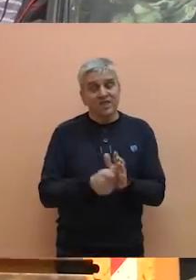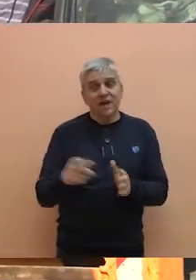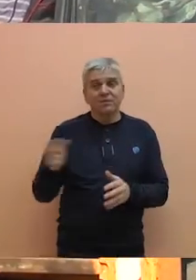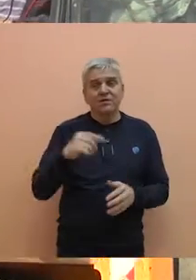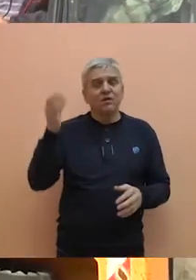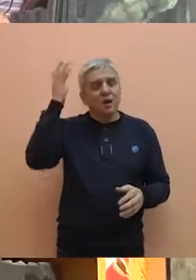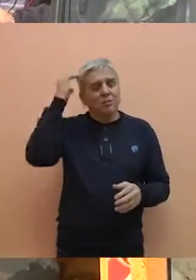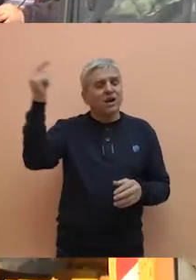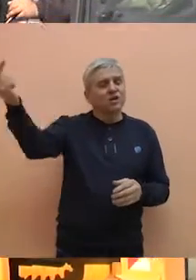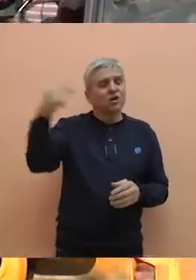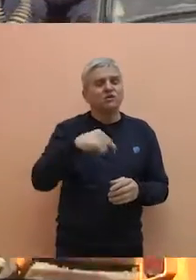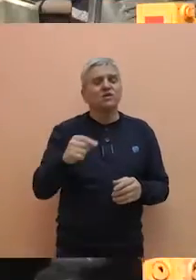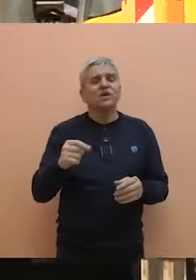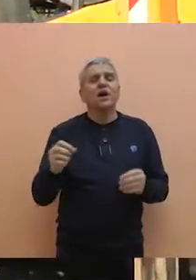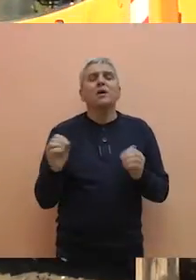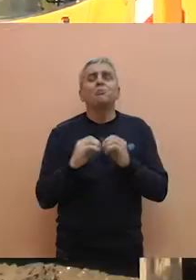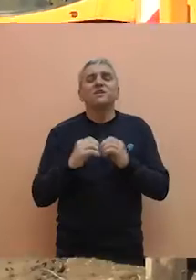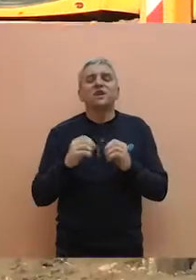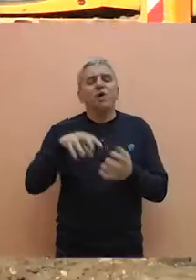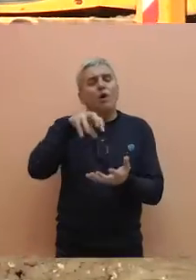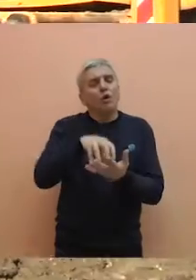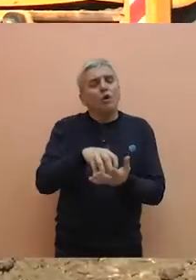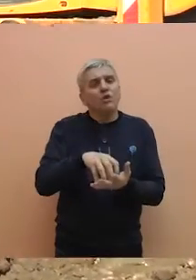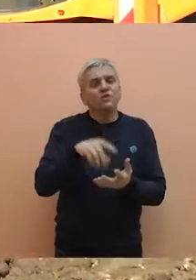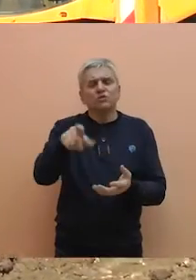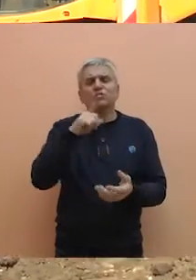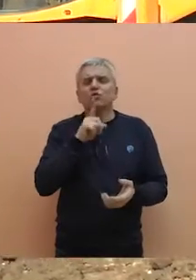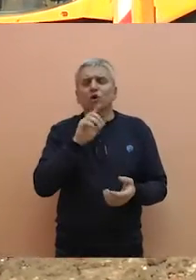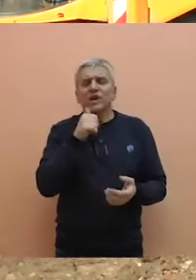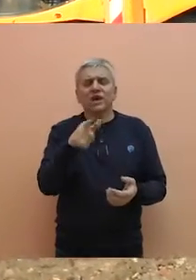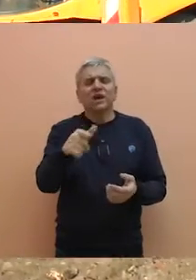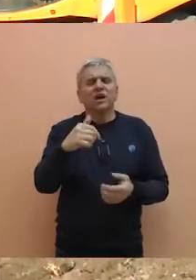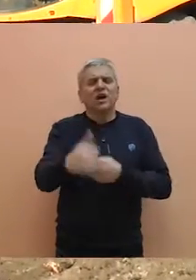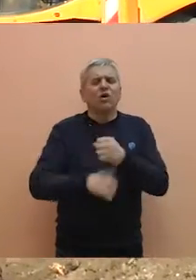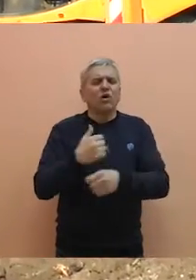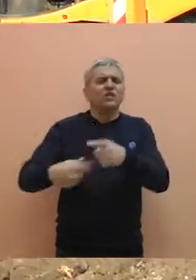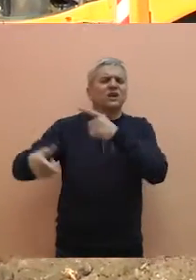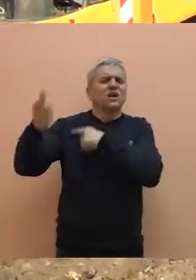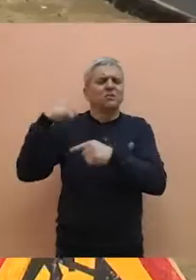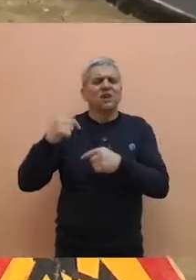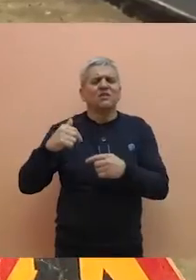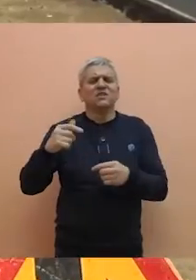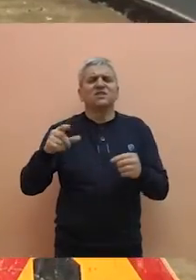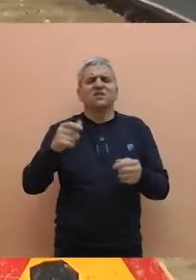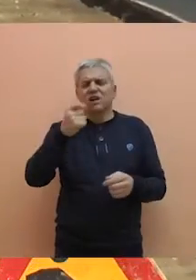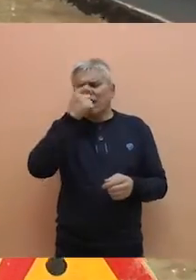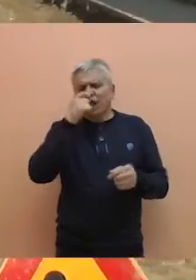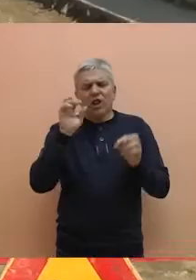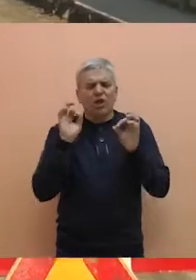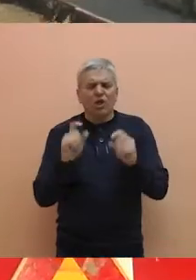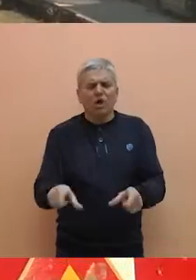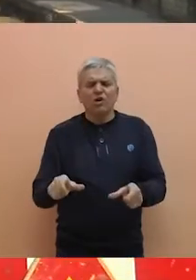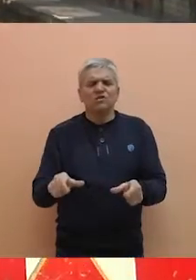put od Bačkog radišta do Bisernog ostrva koji je godinama, decenijama u katastrofalnom stanju